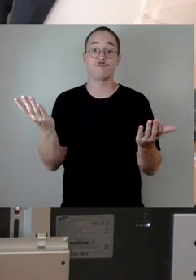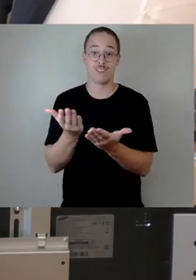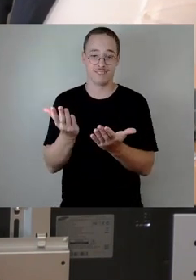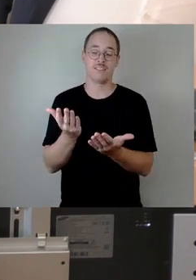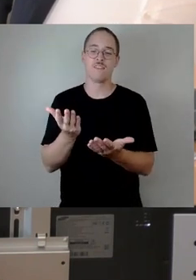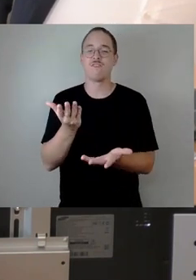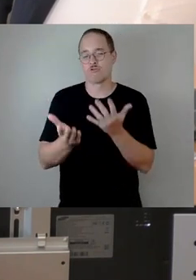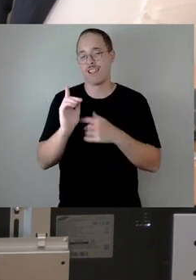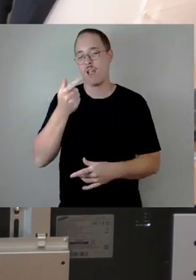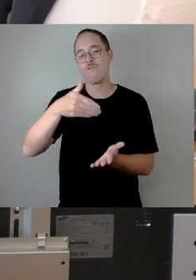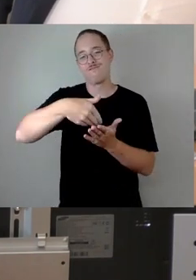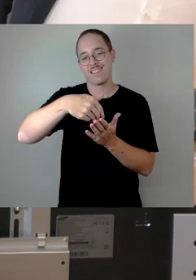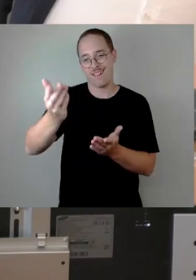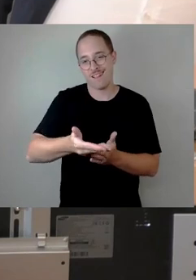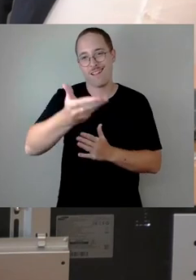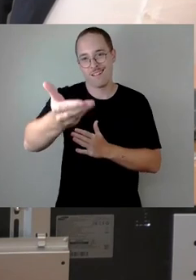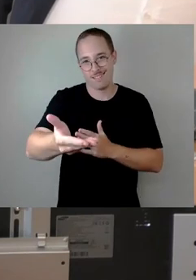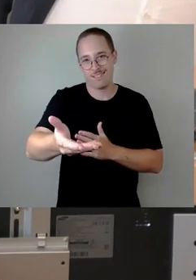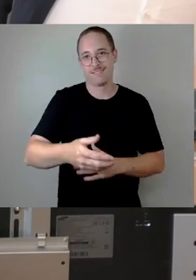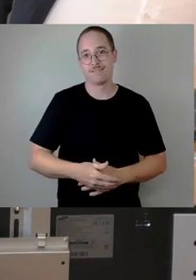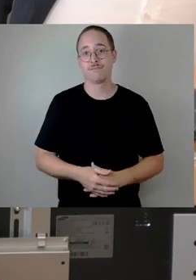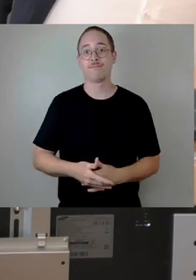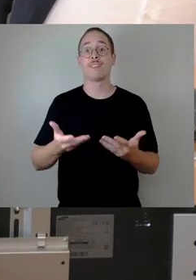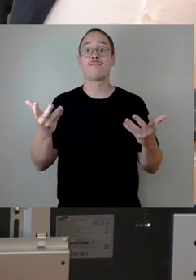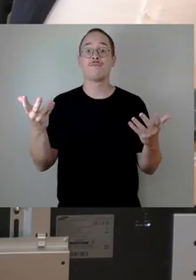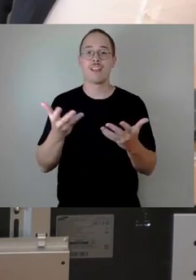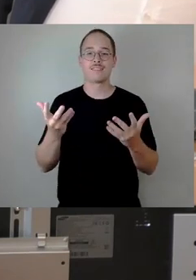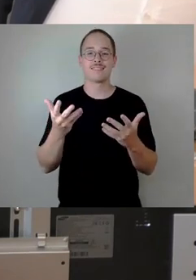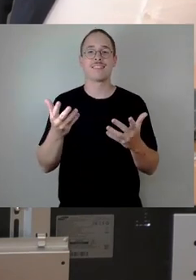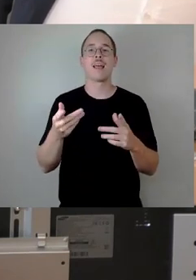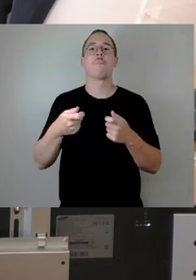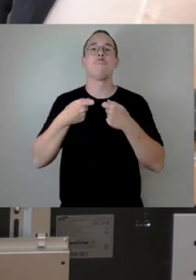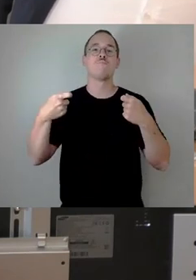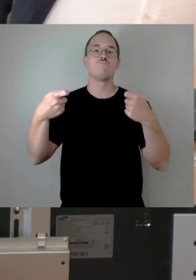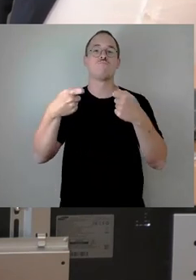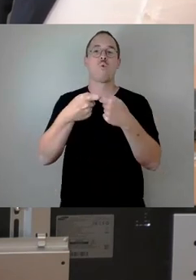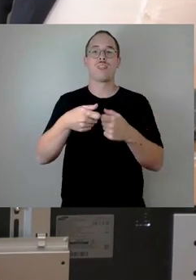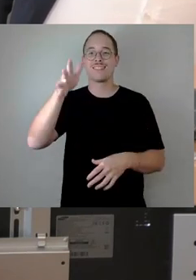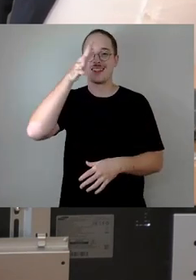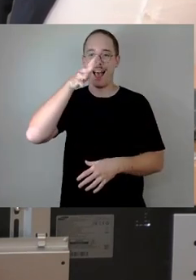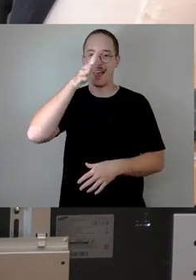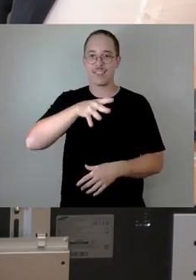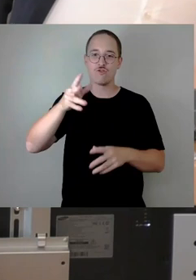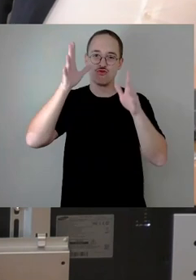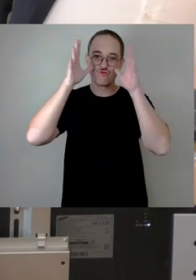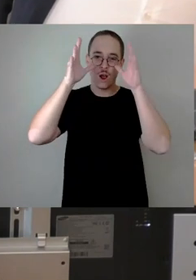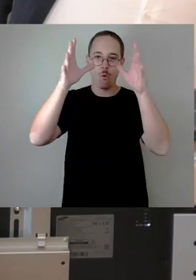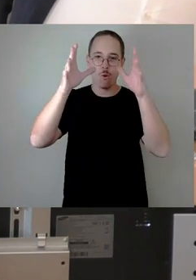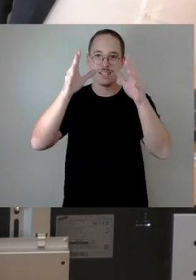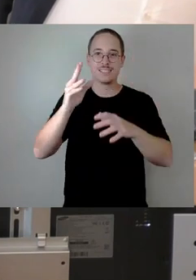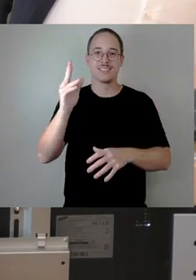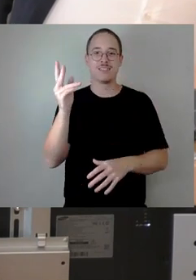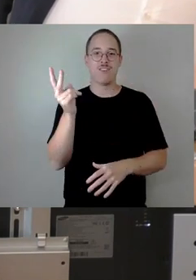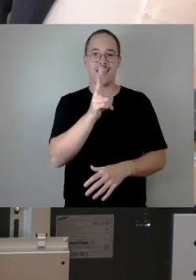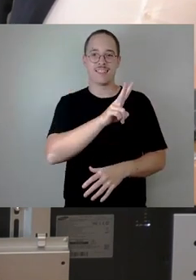vererben. Ich spreche von der Bundesgartenschau 2033 in Dresden. Ich wiederhole jetzt nicht